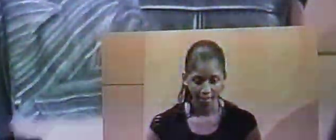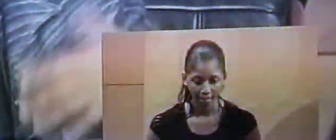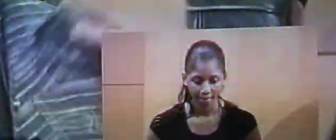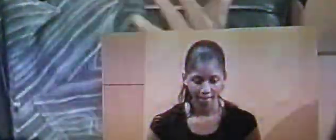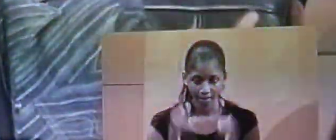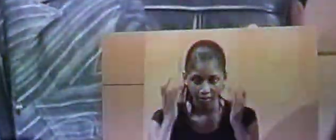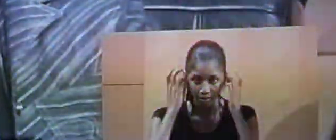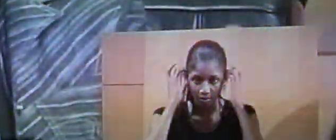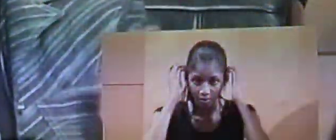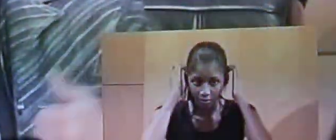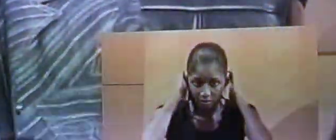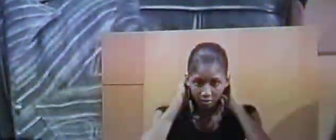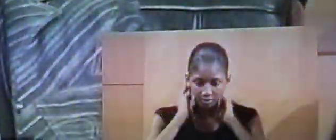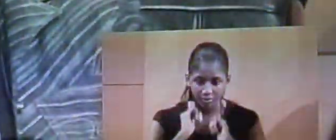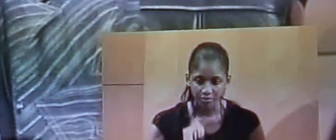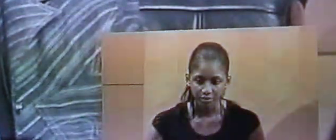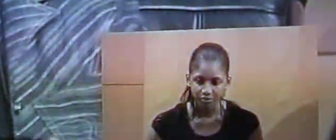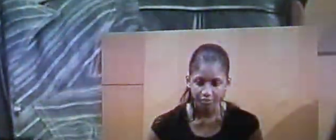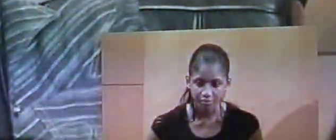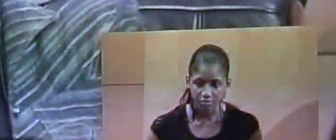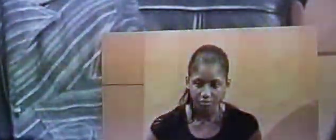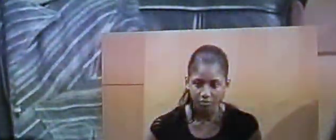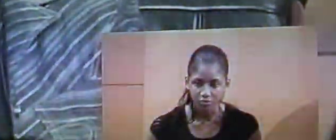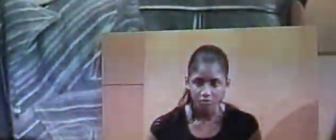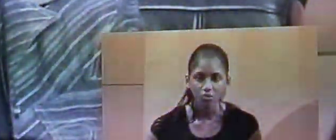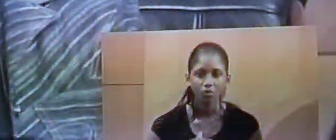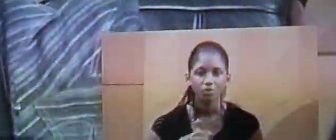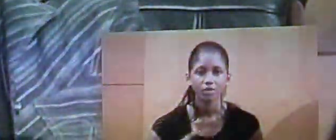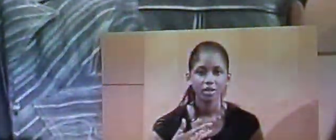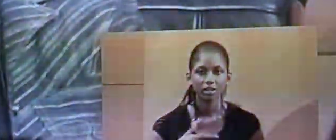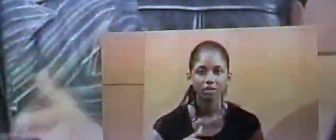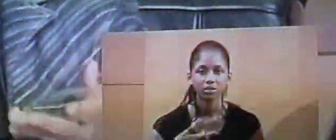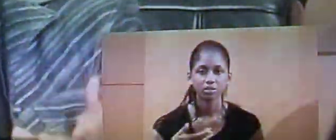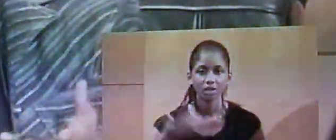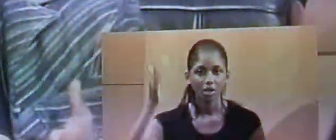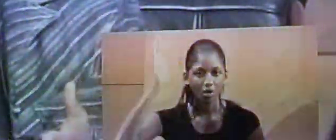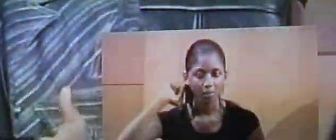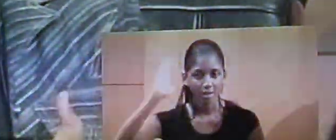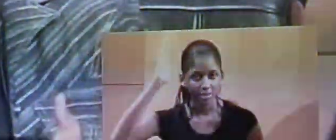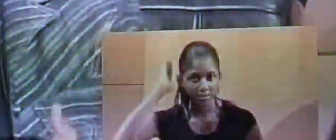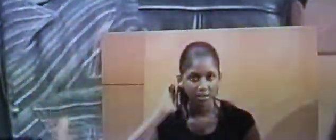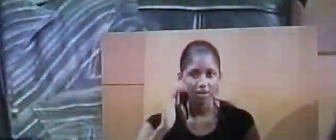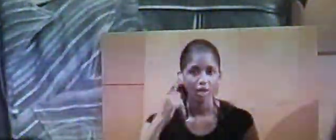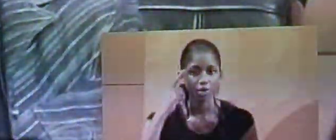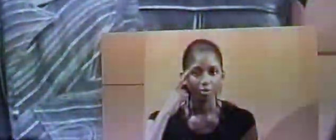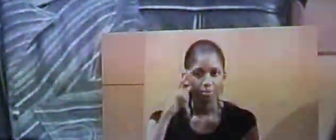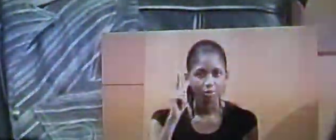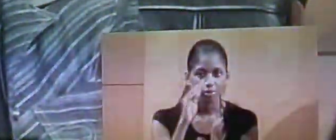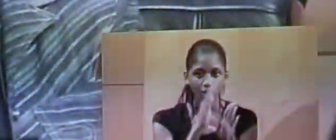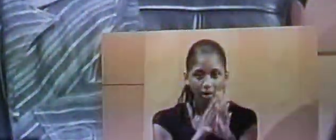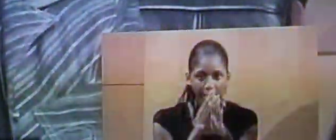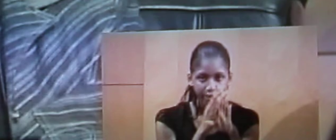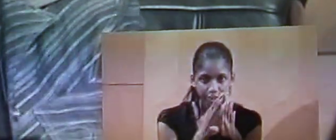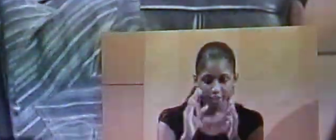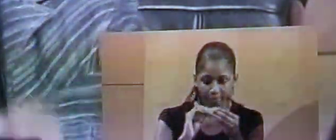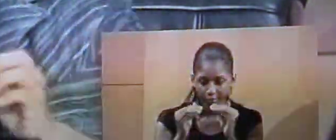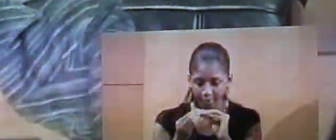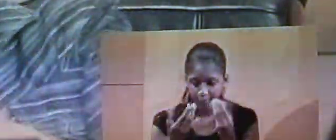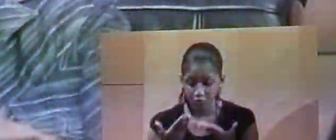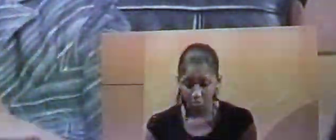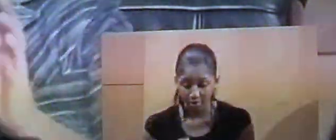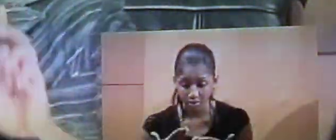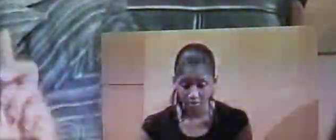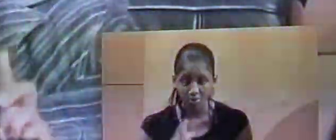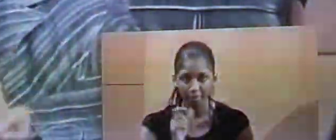de prendre sur le passé pour masquer l'incurie du présent. Merci. Merci de